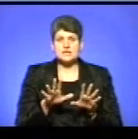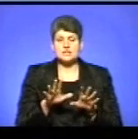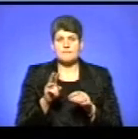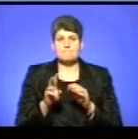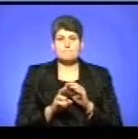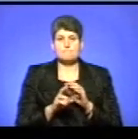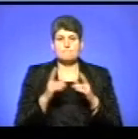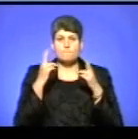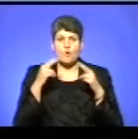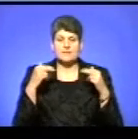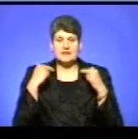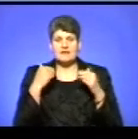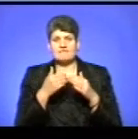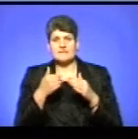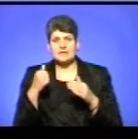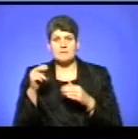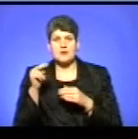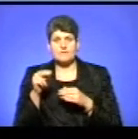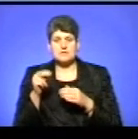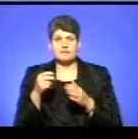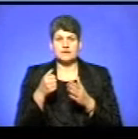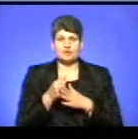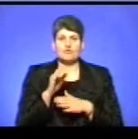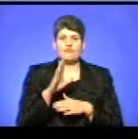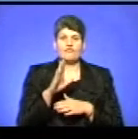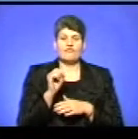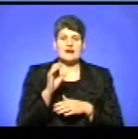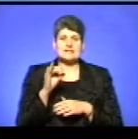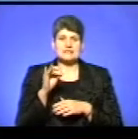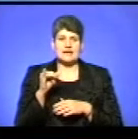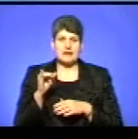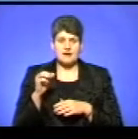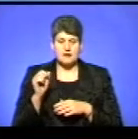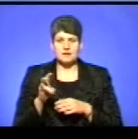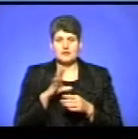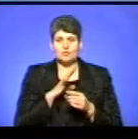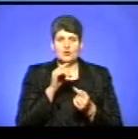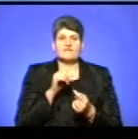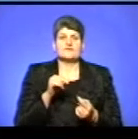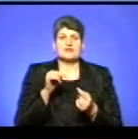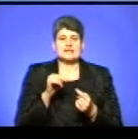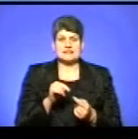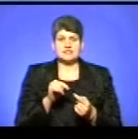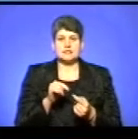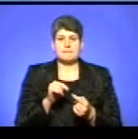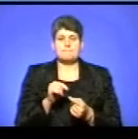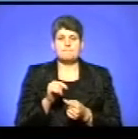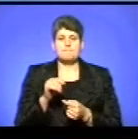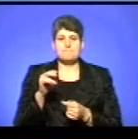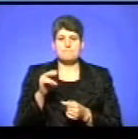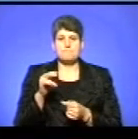від православних до василян, які були визначені Папським